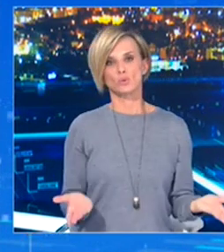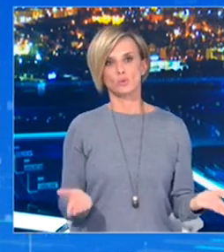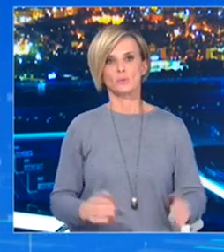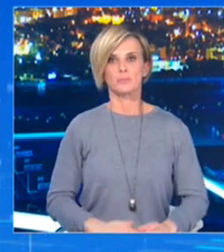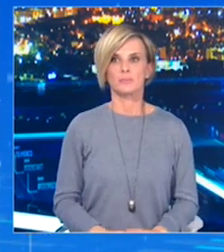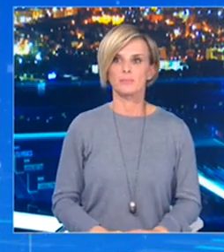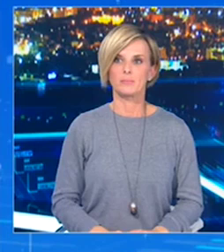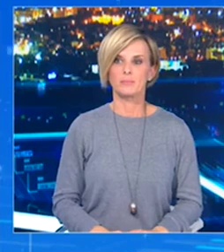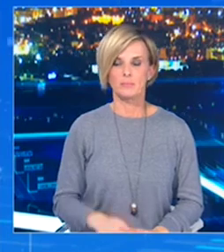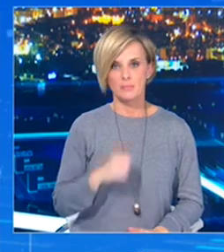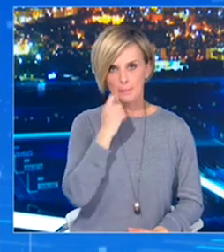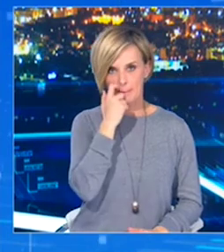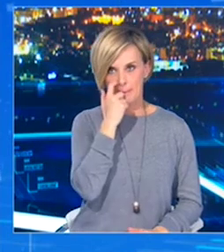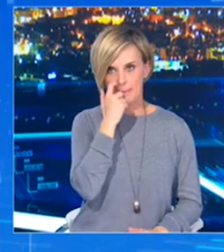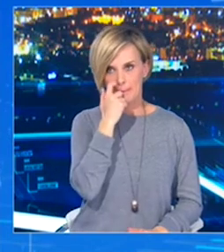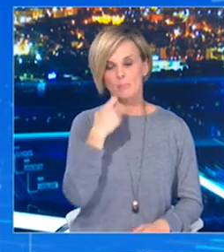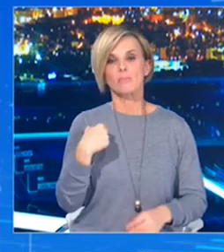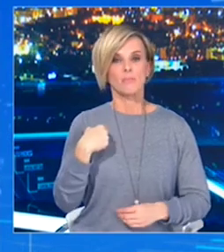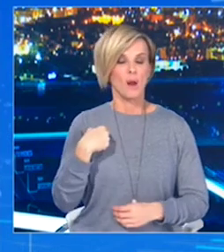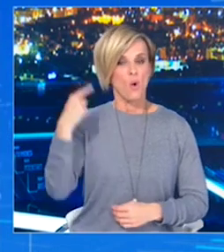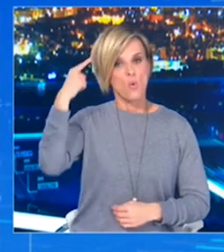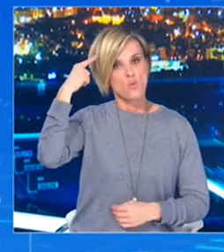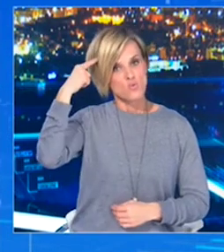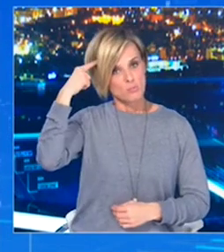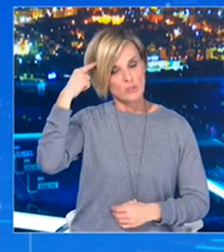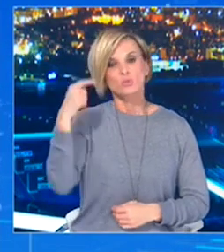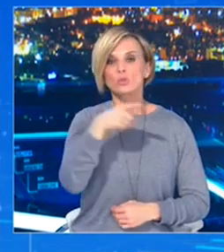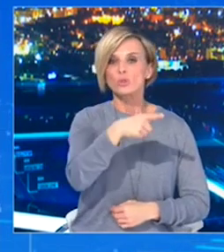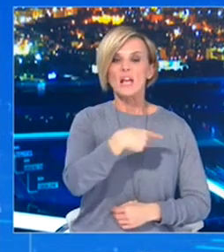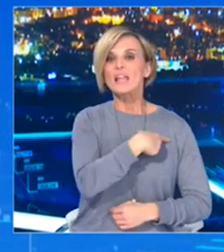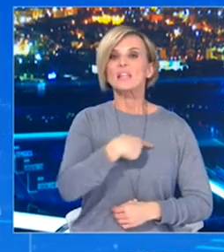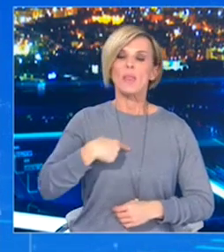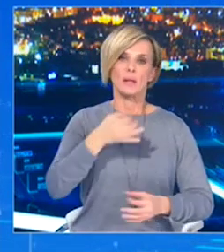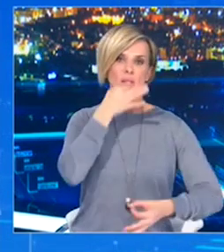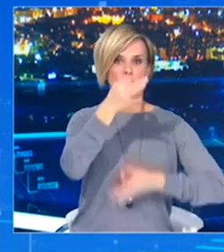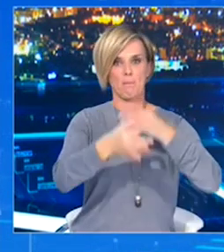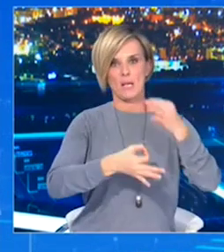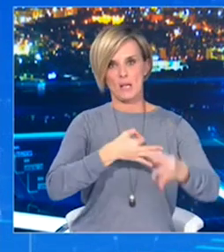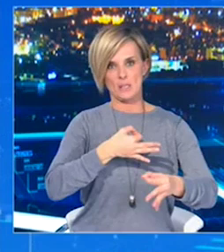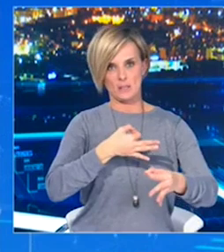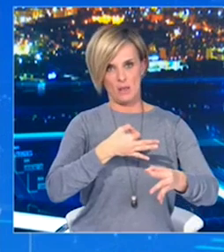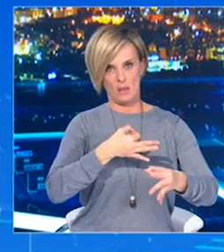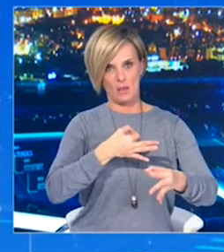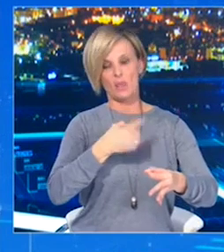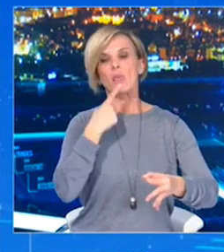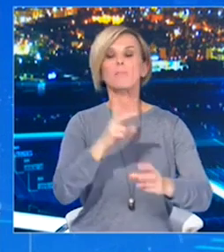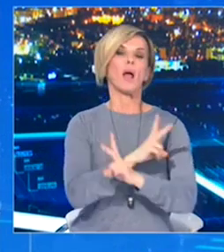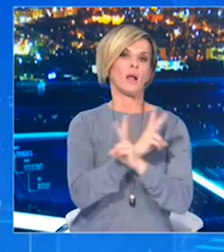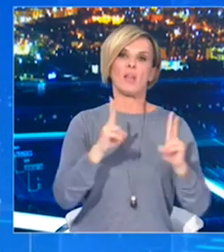Νομίζω ότι ο κύριος Μαγιορκίνης έδωσε το περίγραμμα τι πρέπει να κάνουμε με τους αγαπημένους μας, ηλικιωμένους, όπου και αν βρίσκονται.